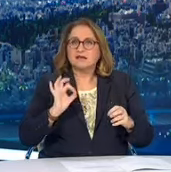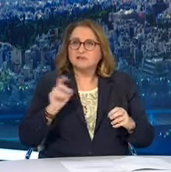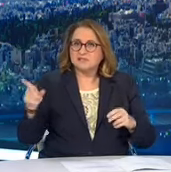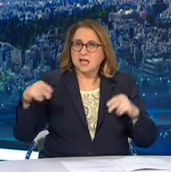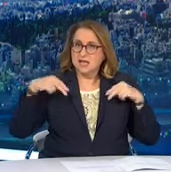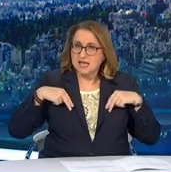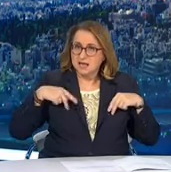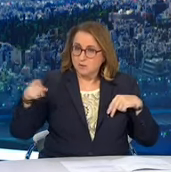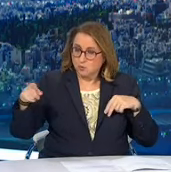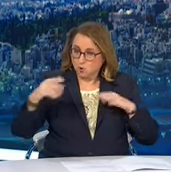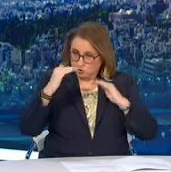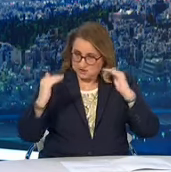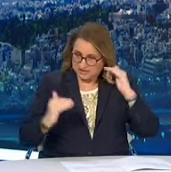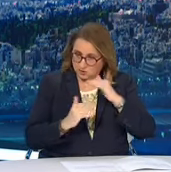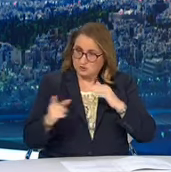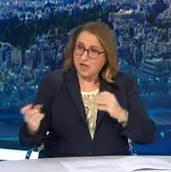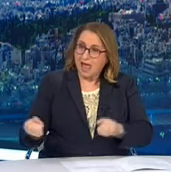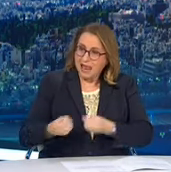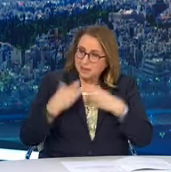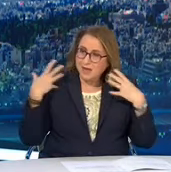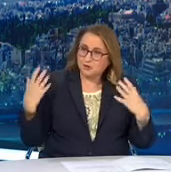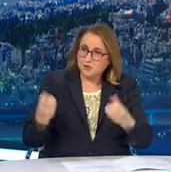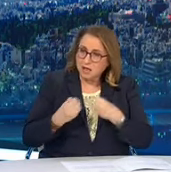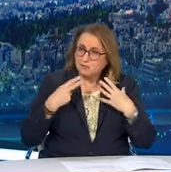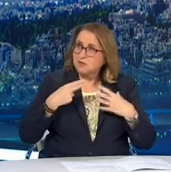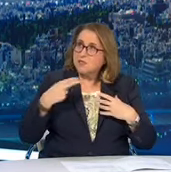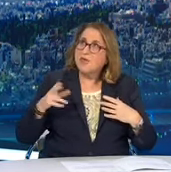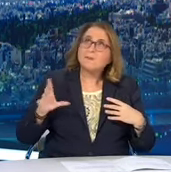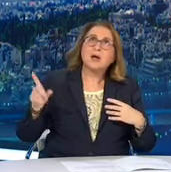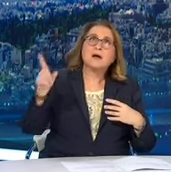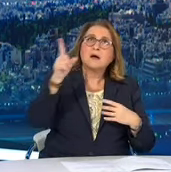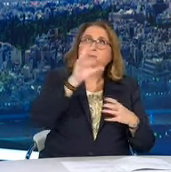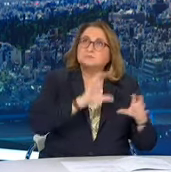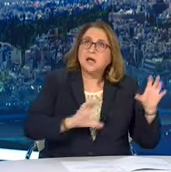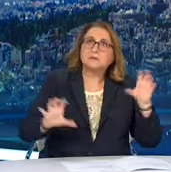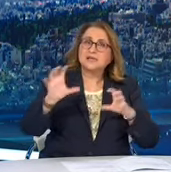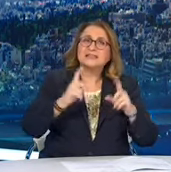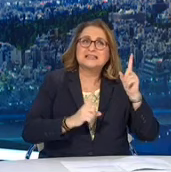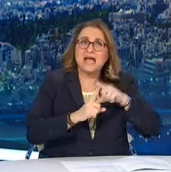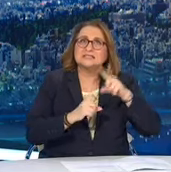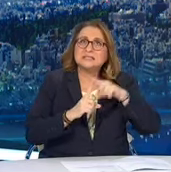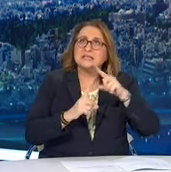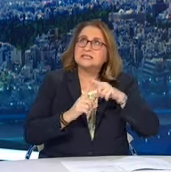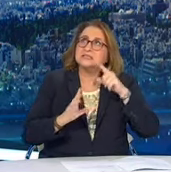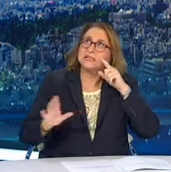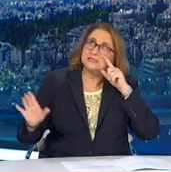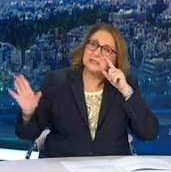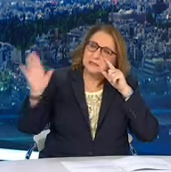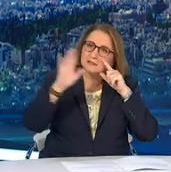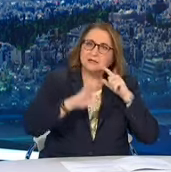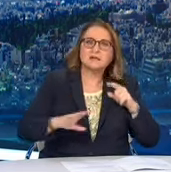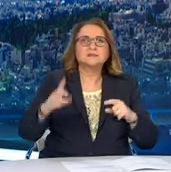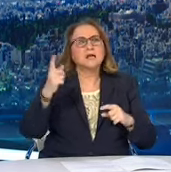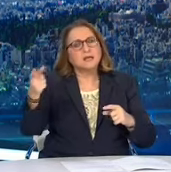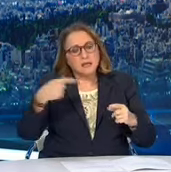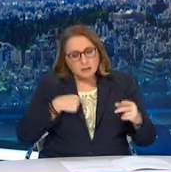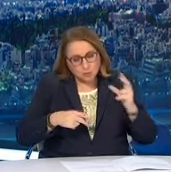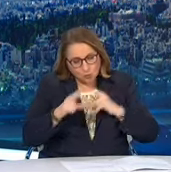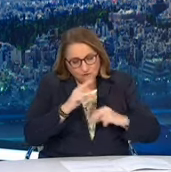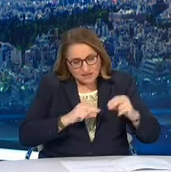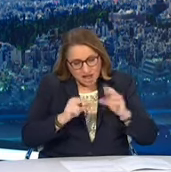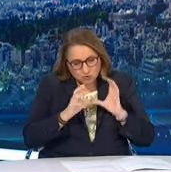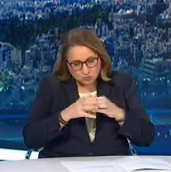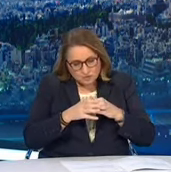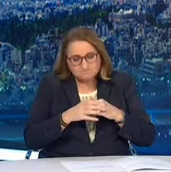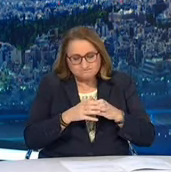Υπουργός Πολιτικής Προστασίας, αποφασίζουμε αν και κατά πόσο θα υπάρξει αλλαγή στο στάτους ή θα παραμείνει στο